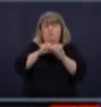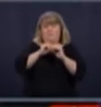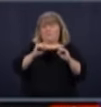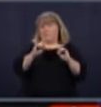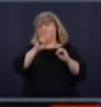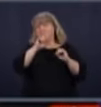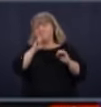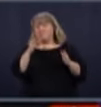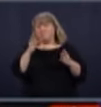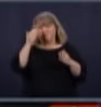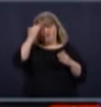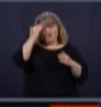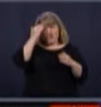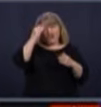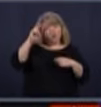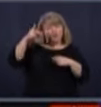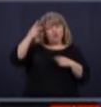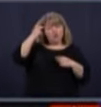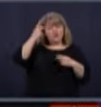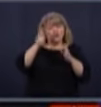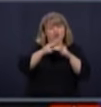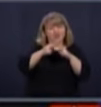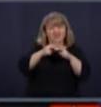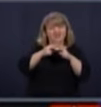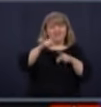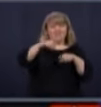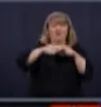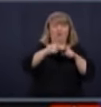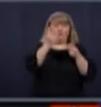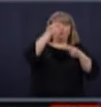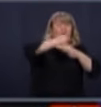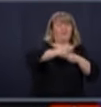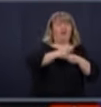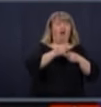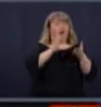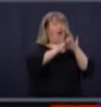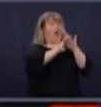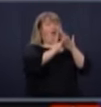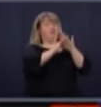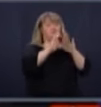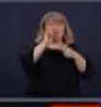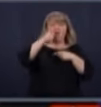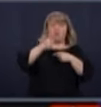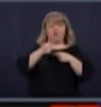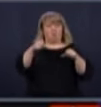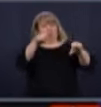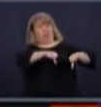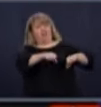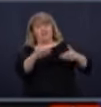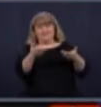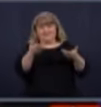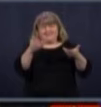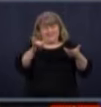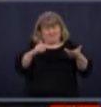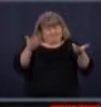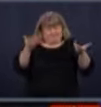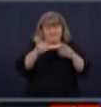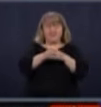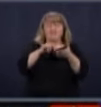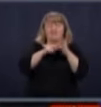encensé, puis demain, ça peut être le contraire. Évidemment, quand on commence à déconfiner,